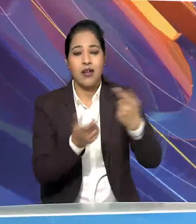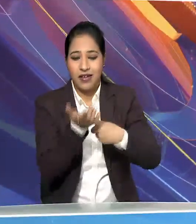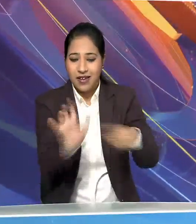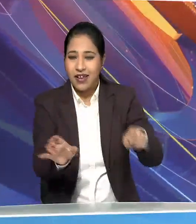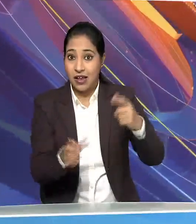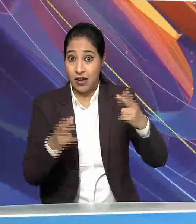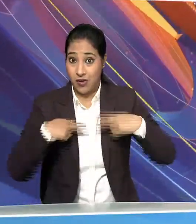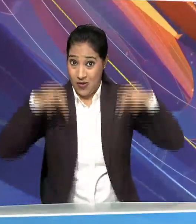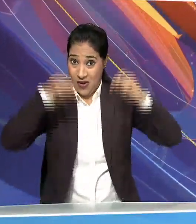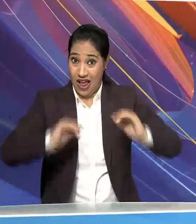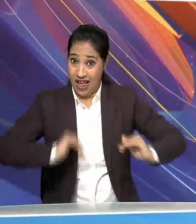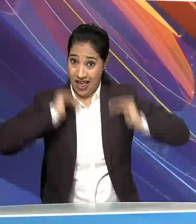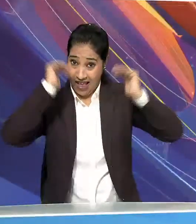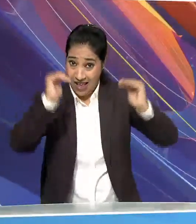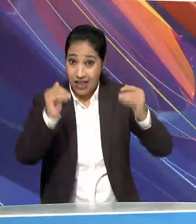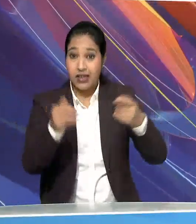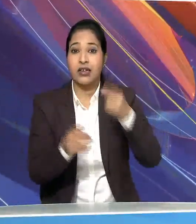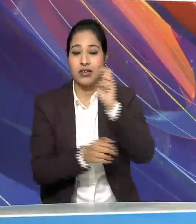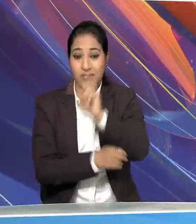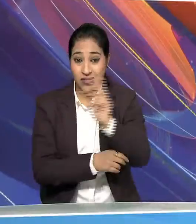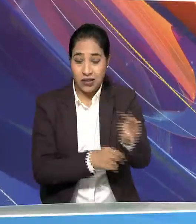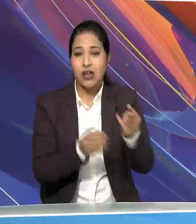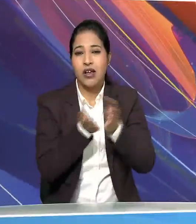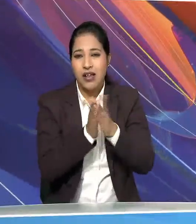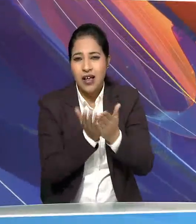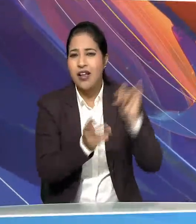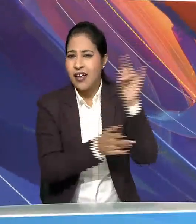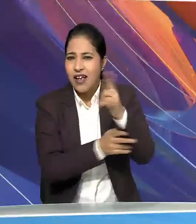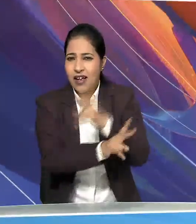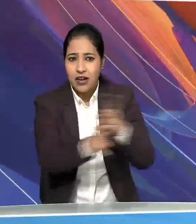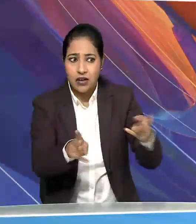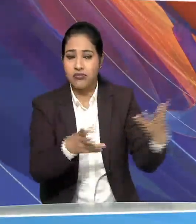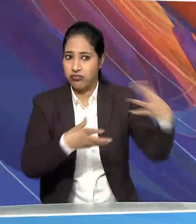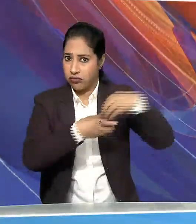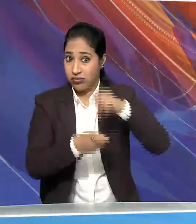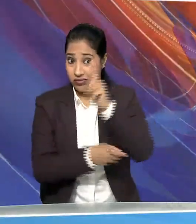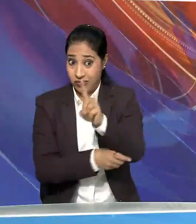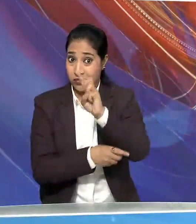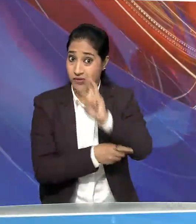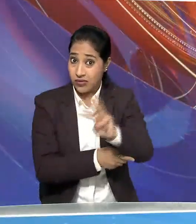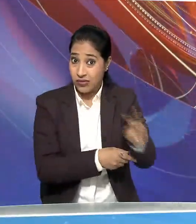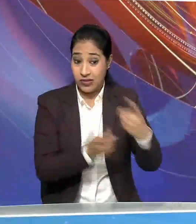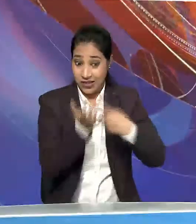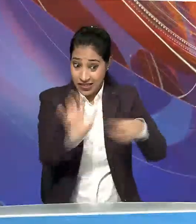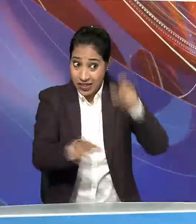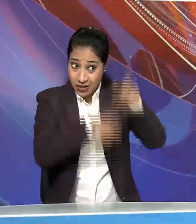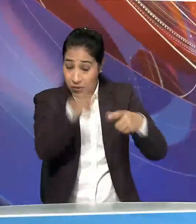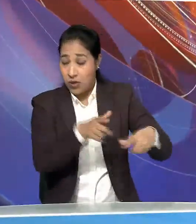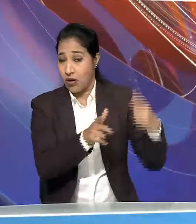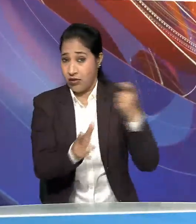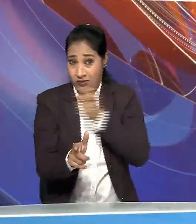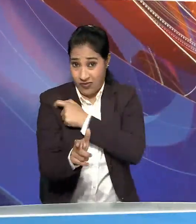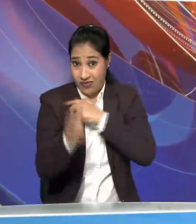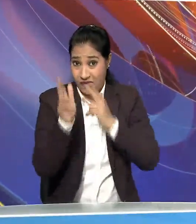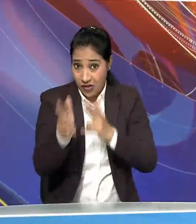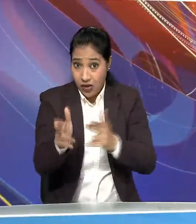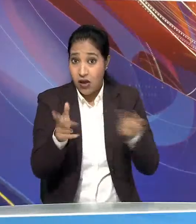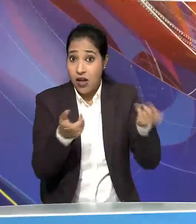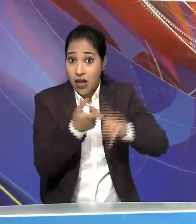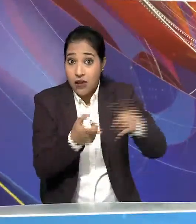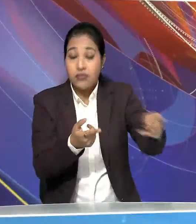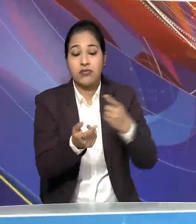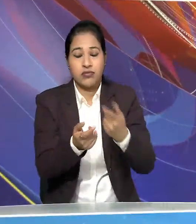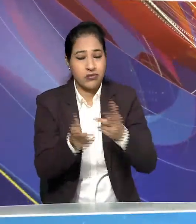न्याइधीश, 33 राजदूत समेथ 133 सेवा निवरित नौकर्शा और सशर स्रबल